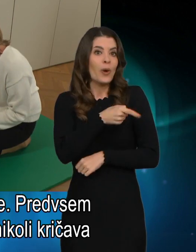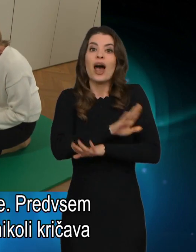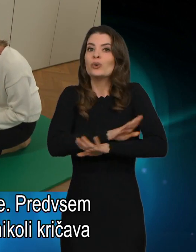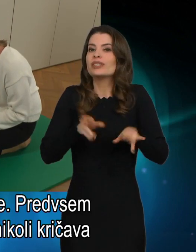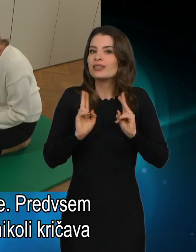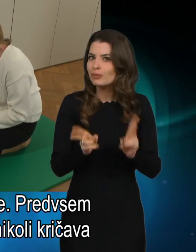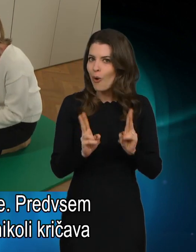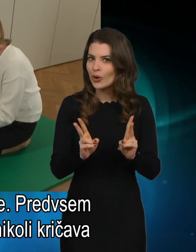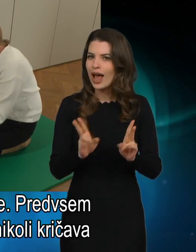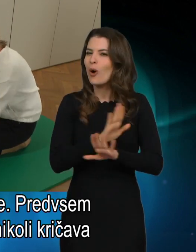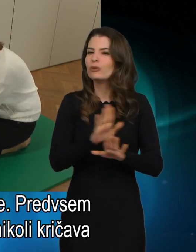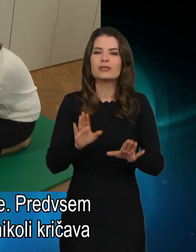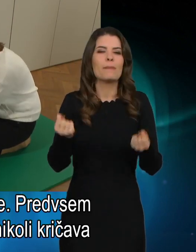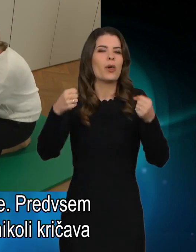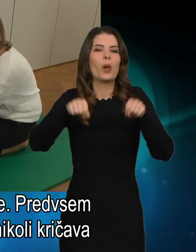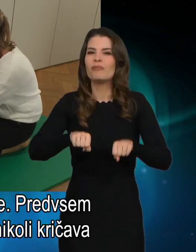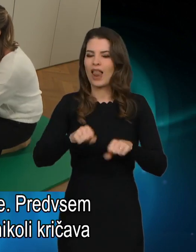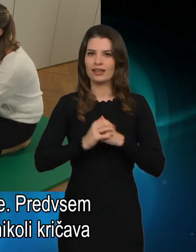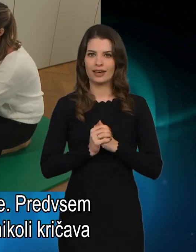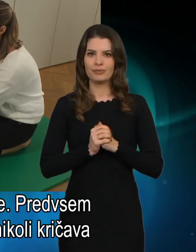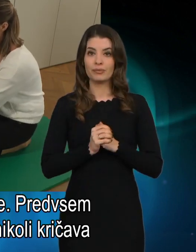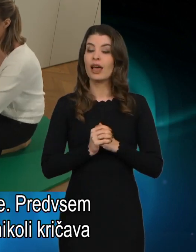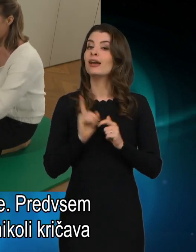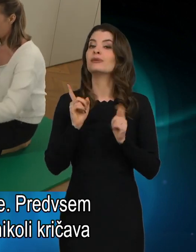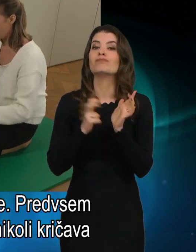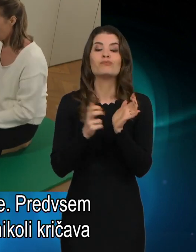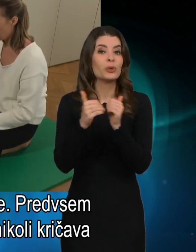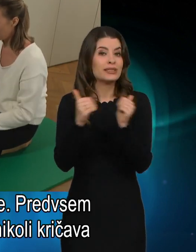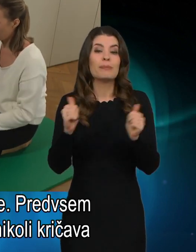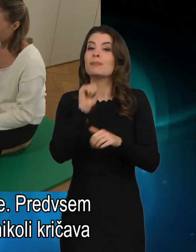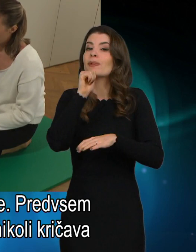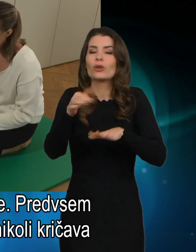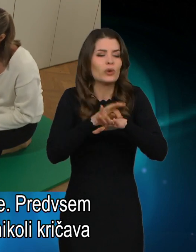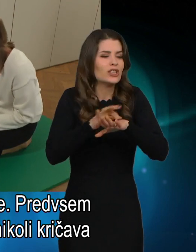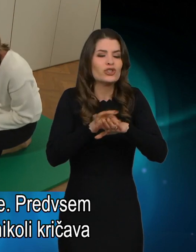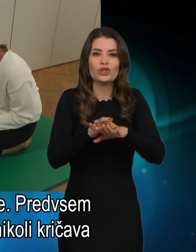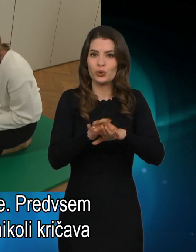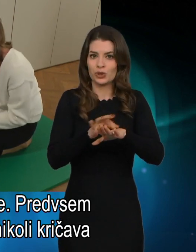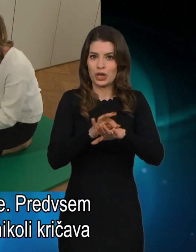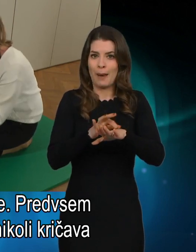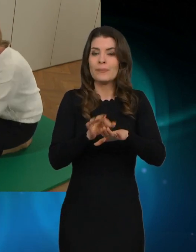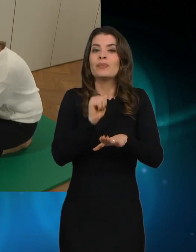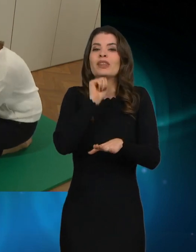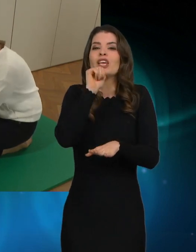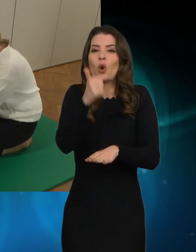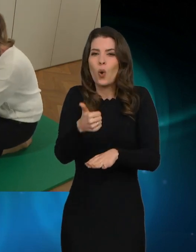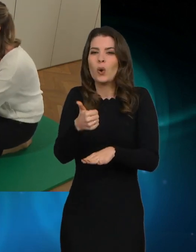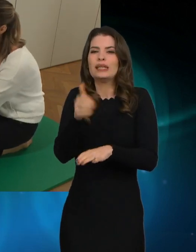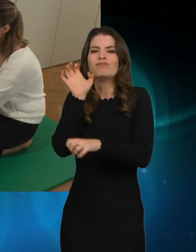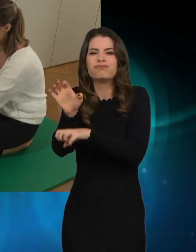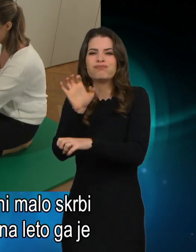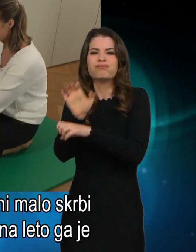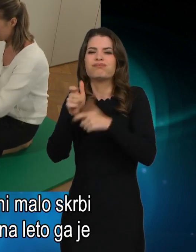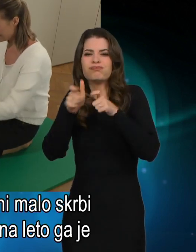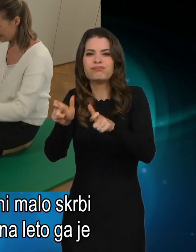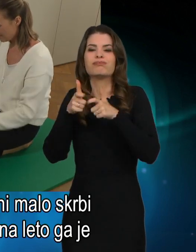vse to obladuje. Pri vsem pa nikoli nervozna, nikoli kričava na otroke.